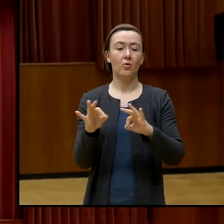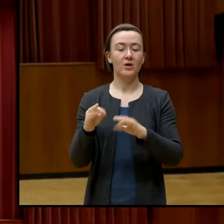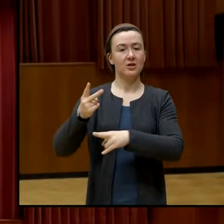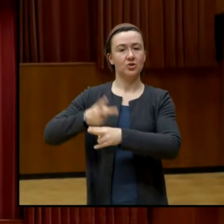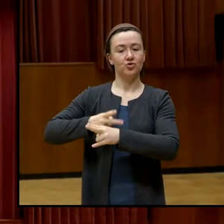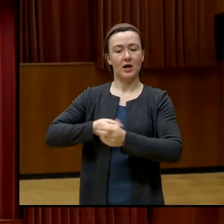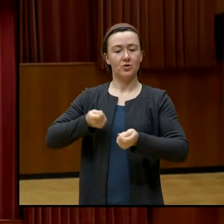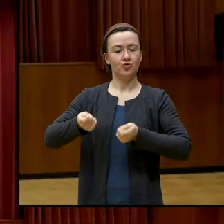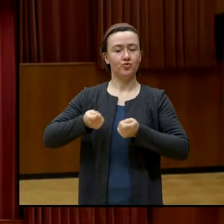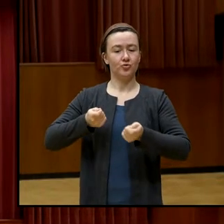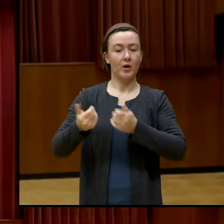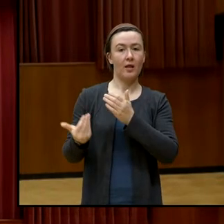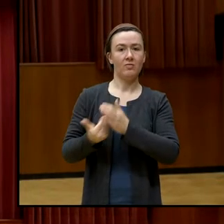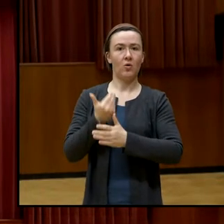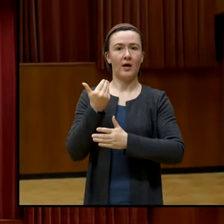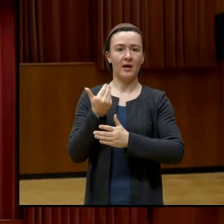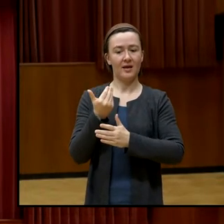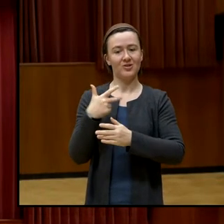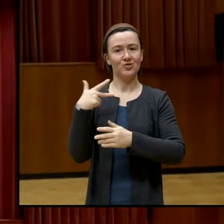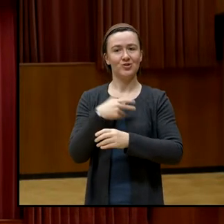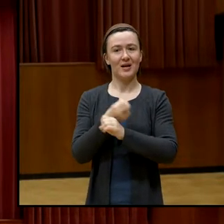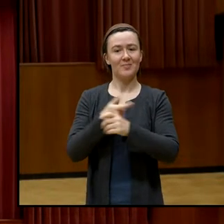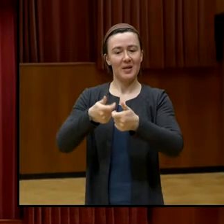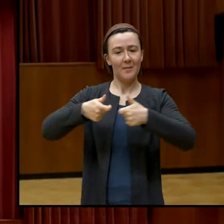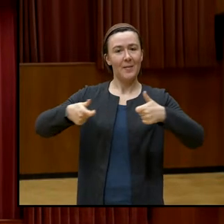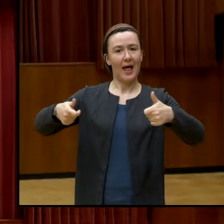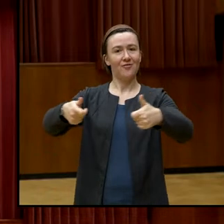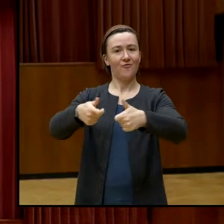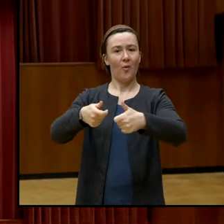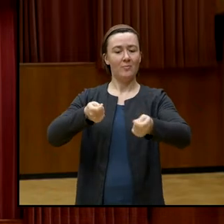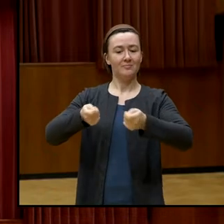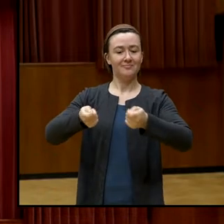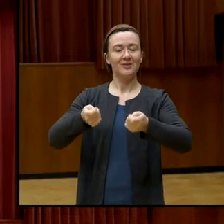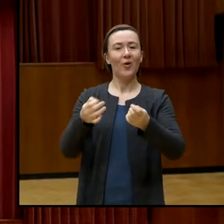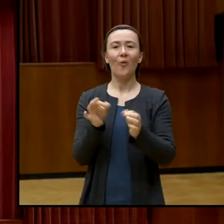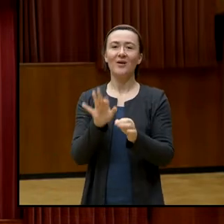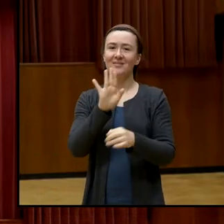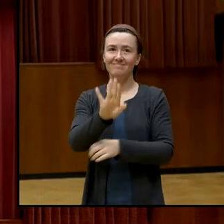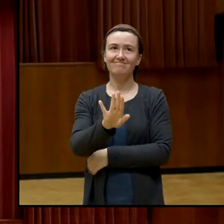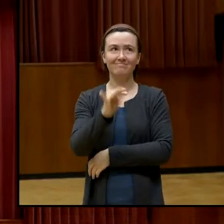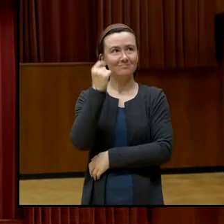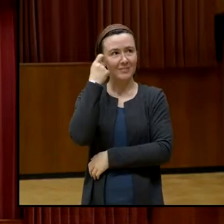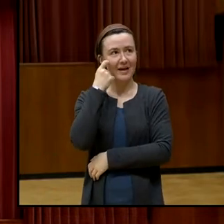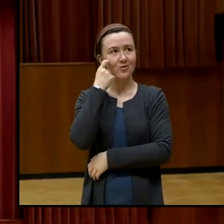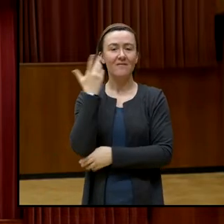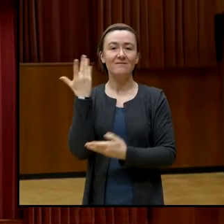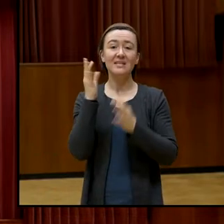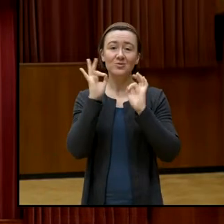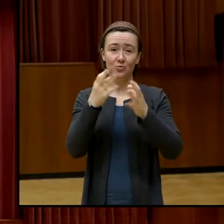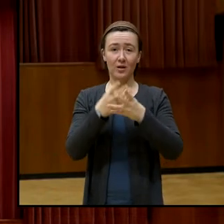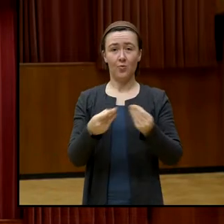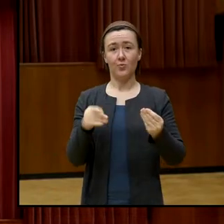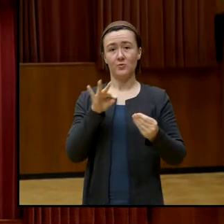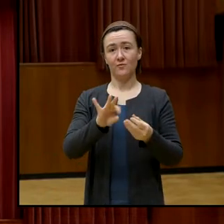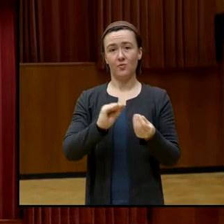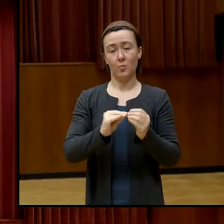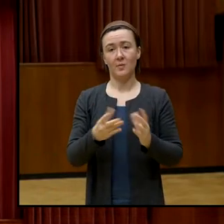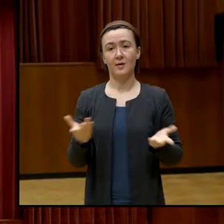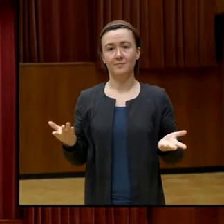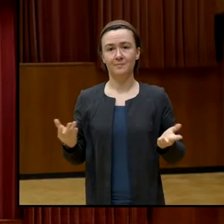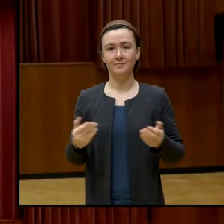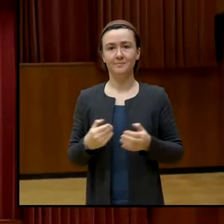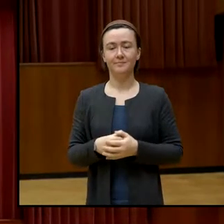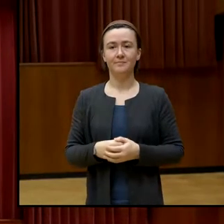Social Media Plattform in Österreich, was wäre in Ihren Augen eine gute Lösung, um dieses Problem zu umschiffen?